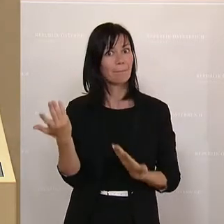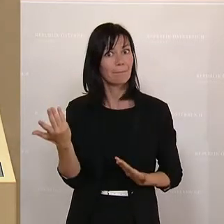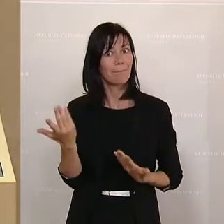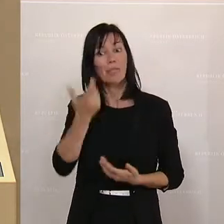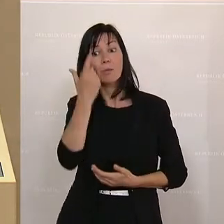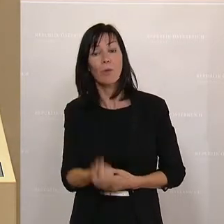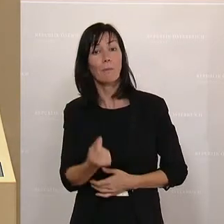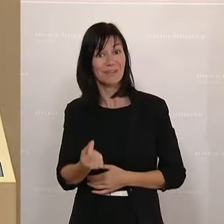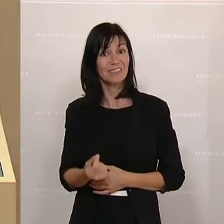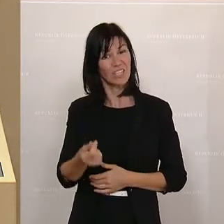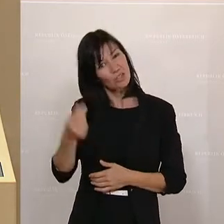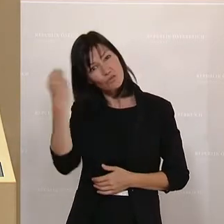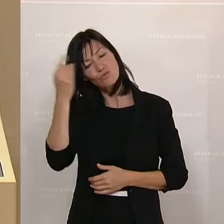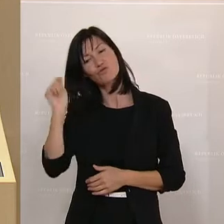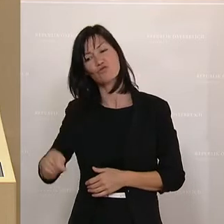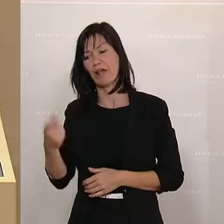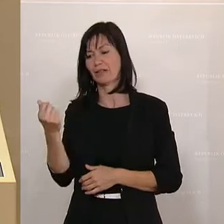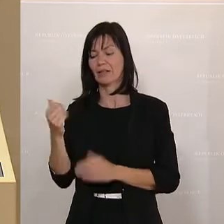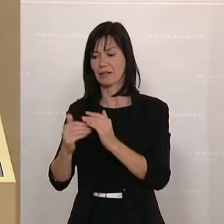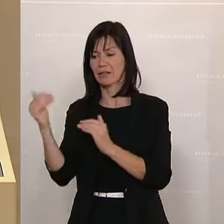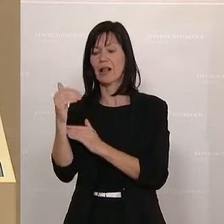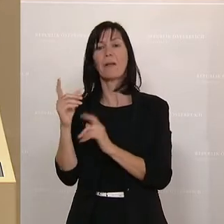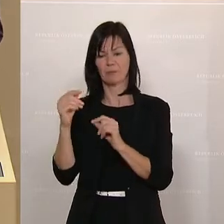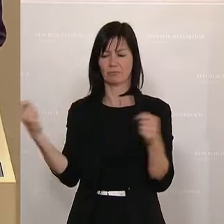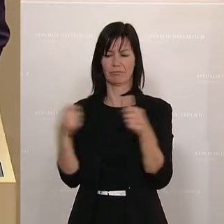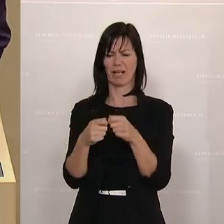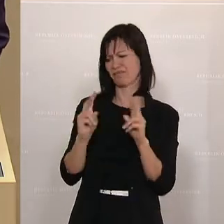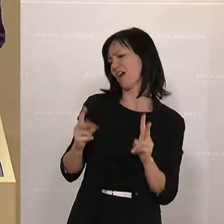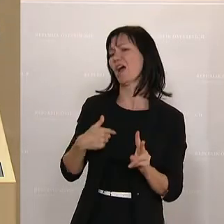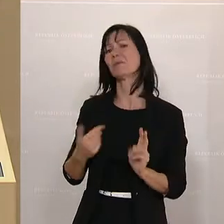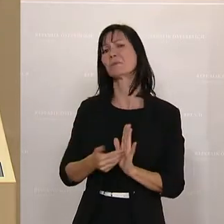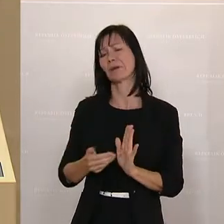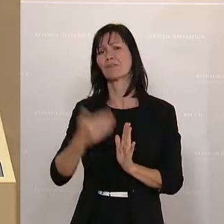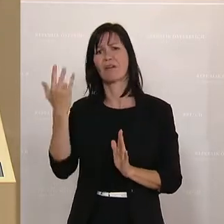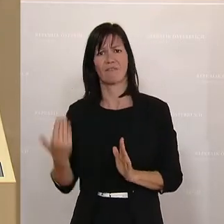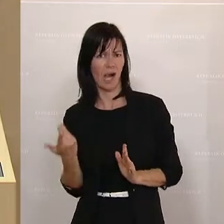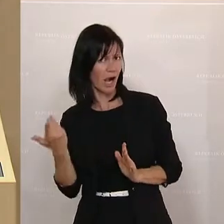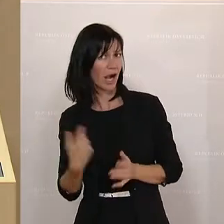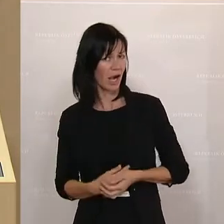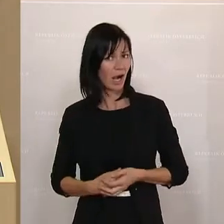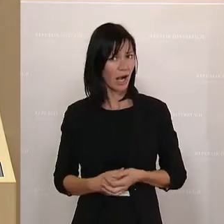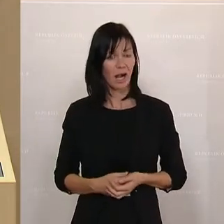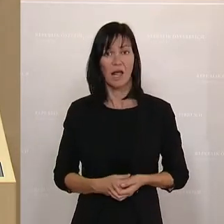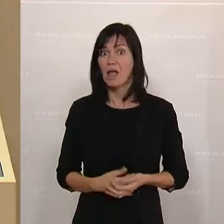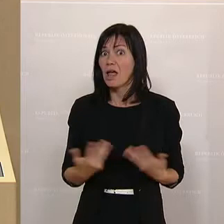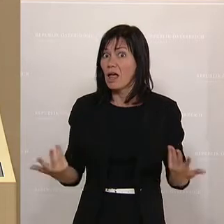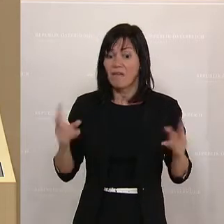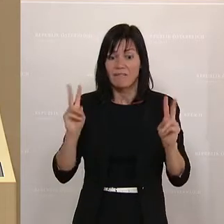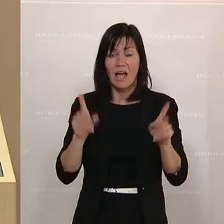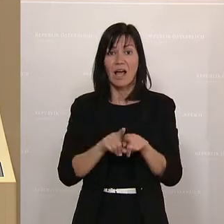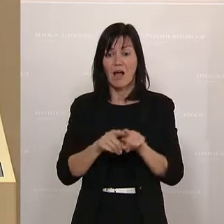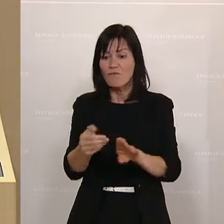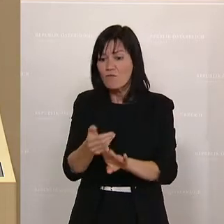Verdopplung des Schulstartgeldes würde mehr dem entsprechen, was auch tatsächlich an Kosten anfallen. Und auch eine